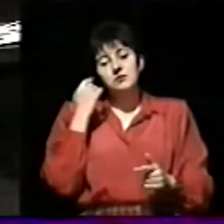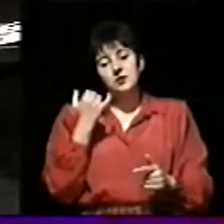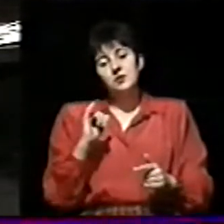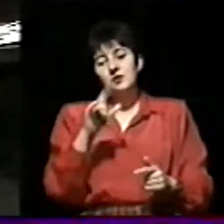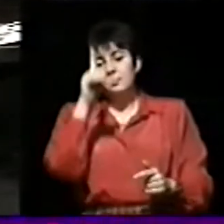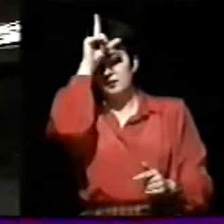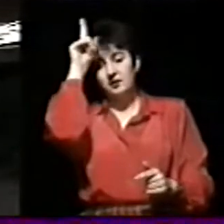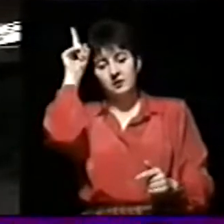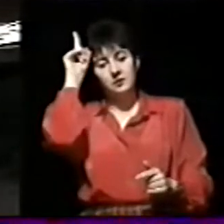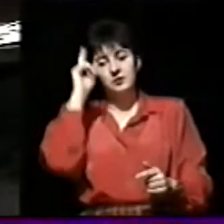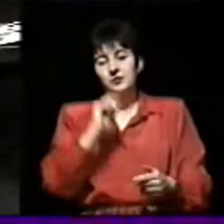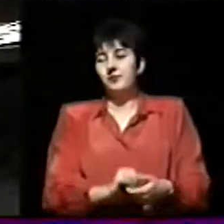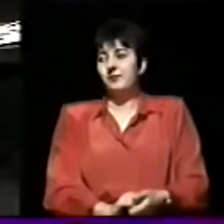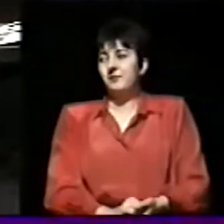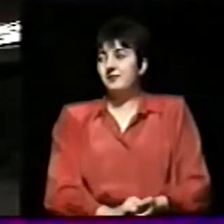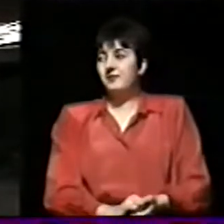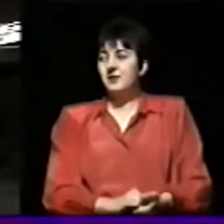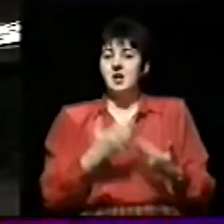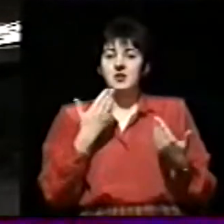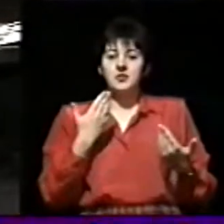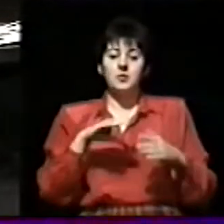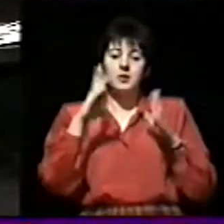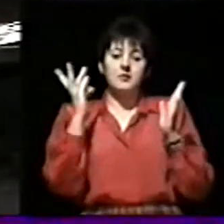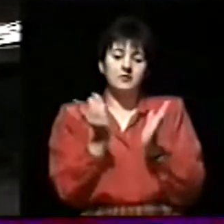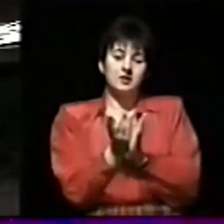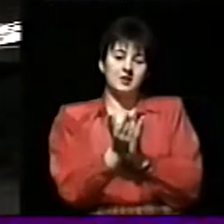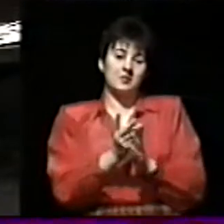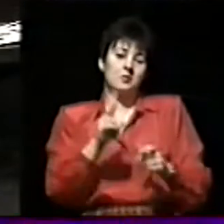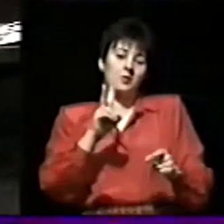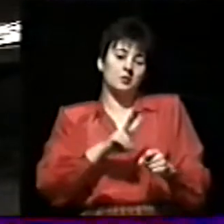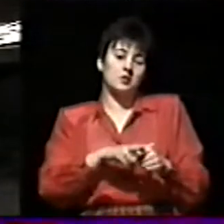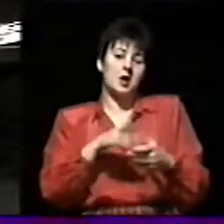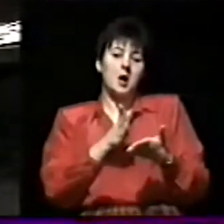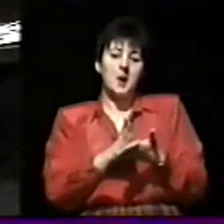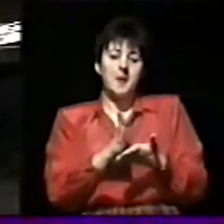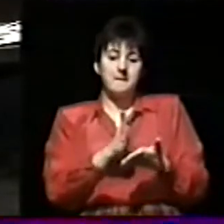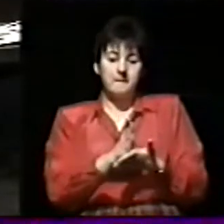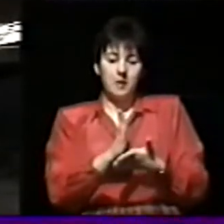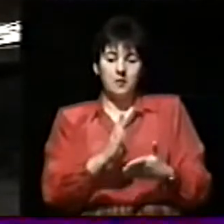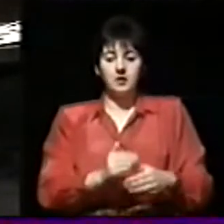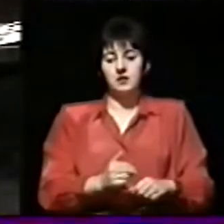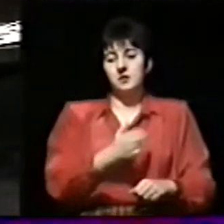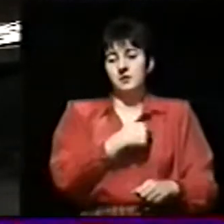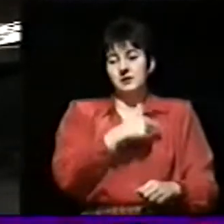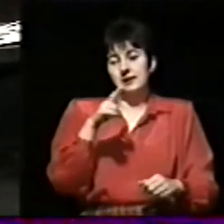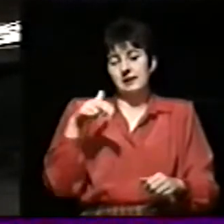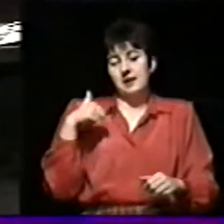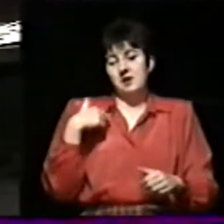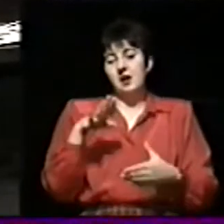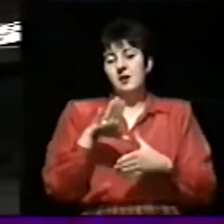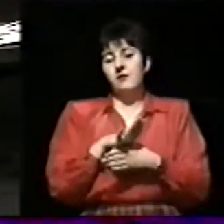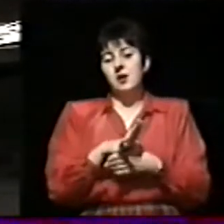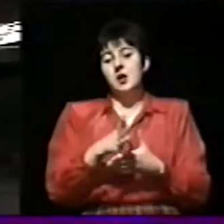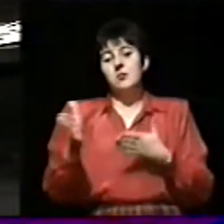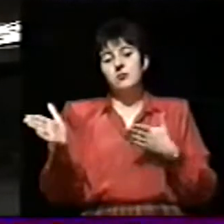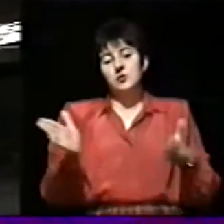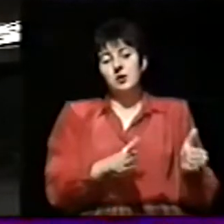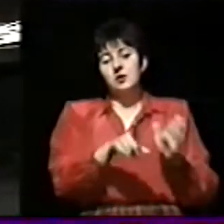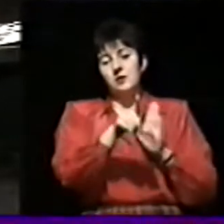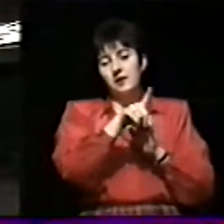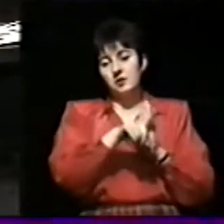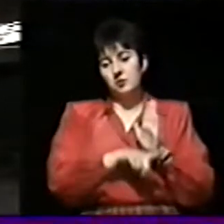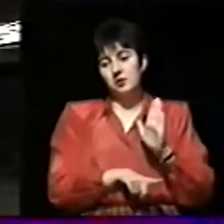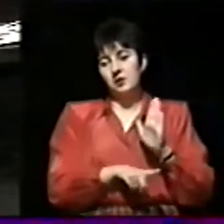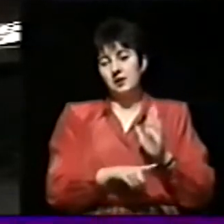częściowo społeczny. Dziękuję żonie Renacie Kijowskiej, która pod nieobecność chwilową Jarka zechciała nam w tym programie towarzyszyć. Po to,